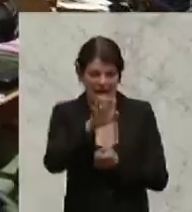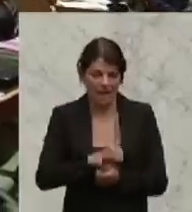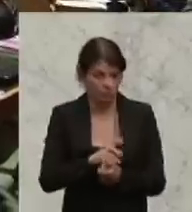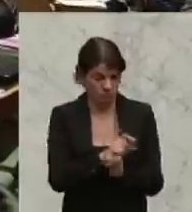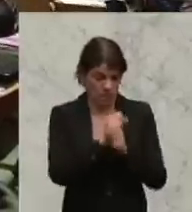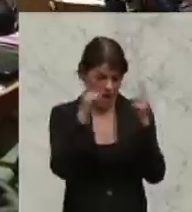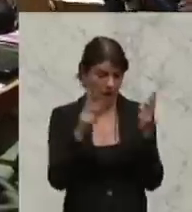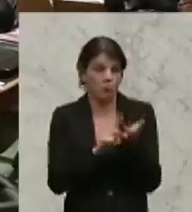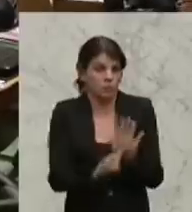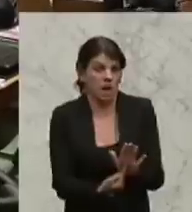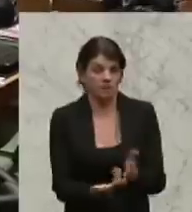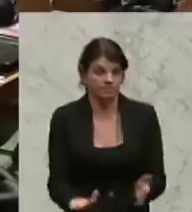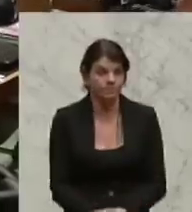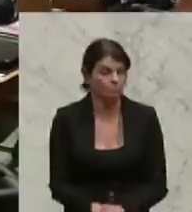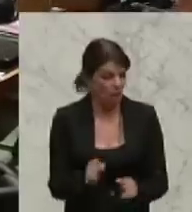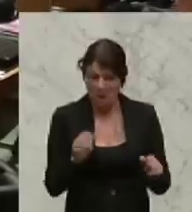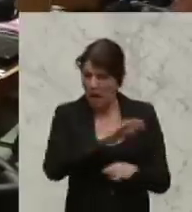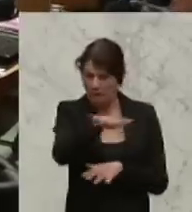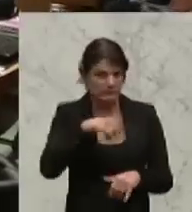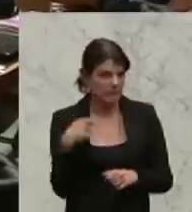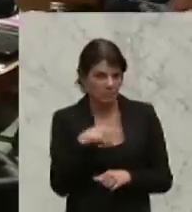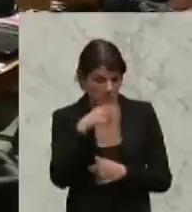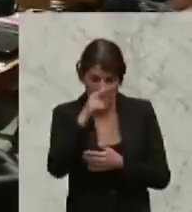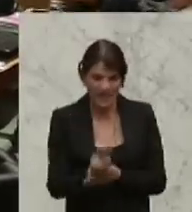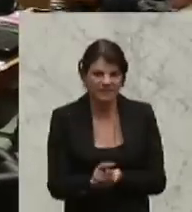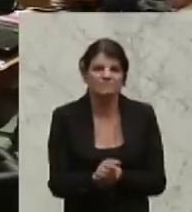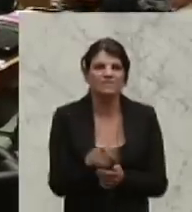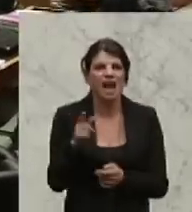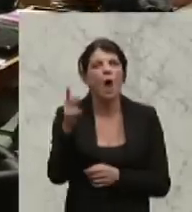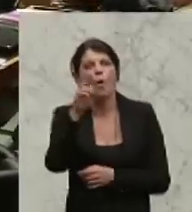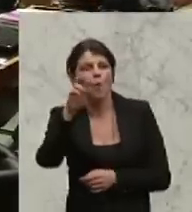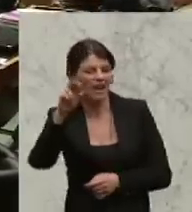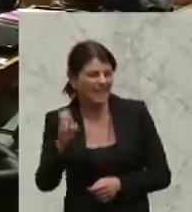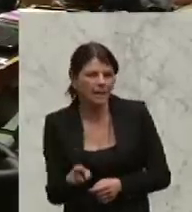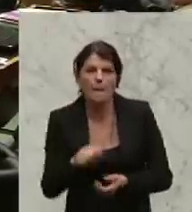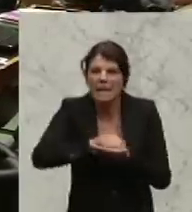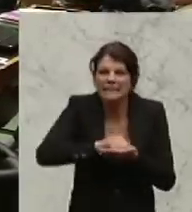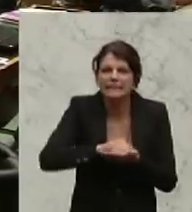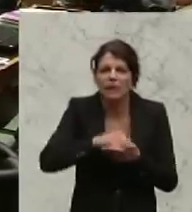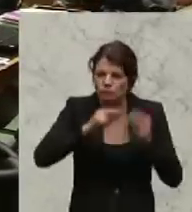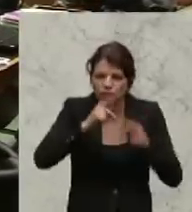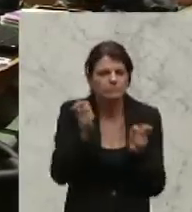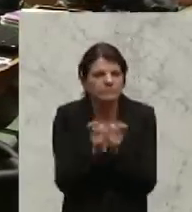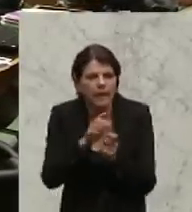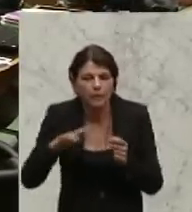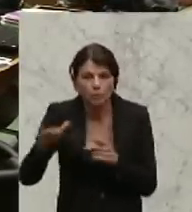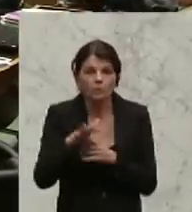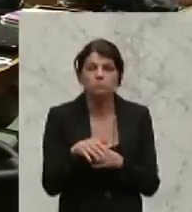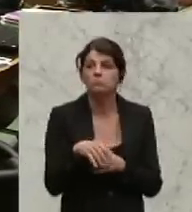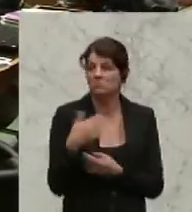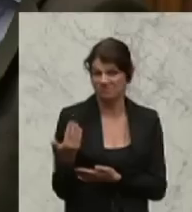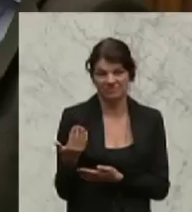herauszulesen. Und das sind, wie gesagt, der Kurier, die Presse und alles Medien, die mit Sicherheit